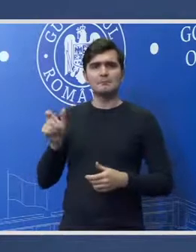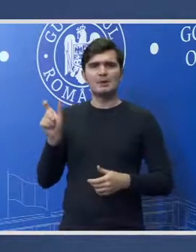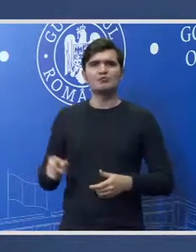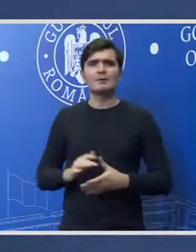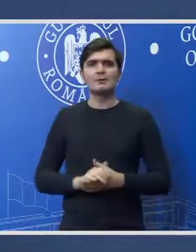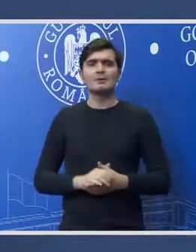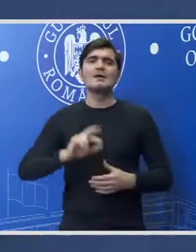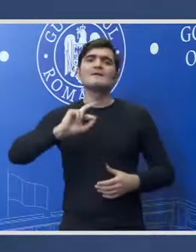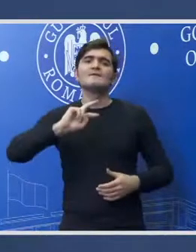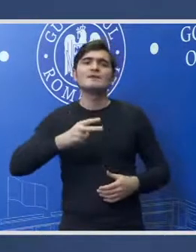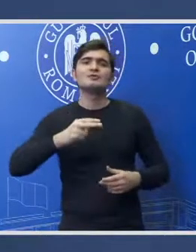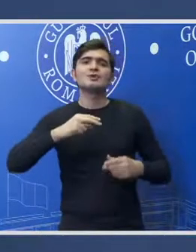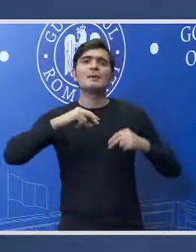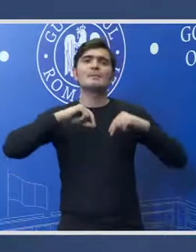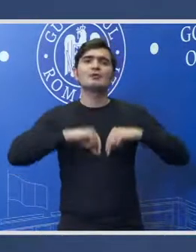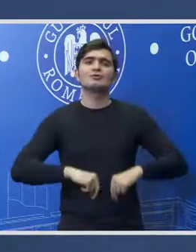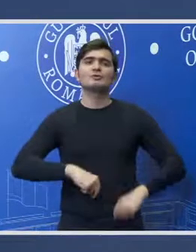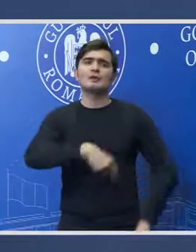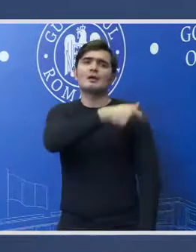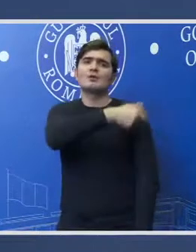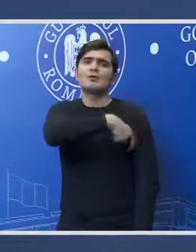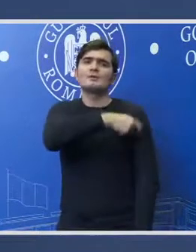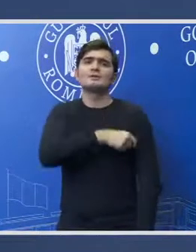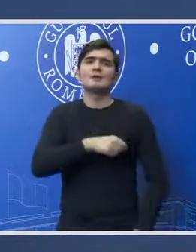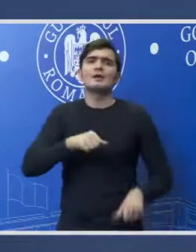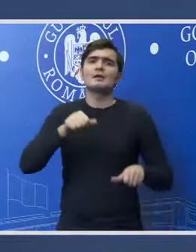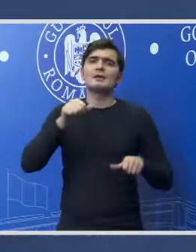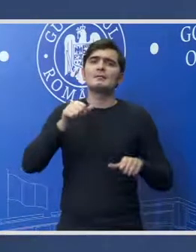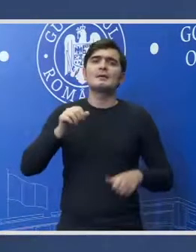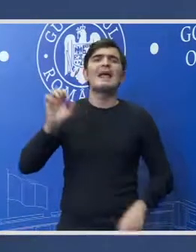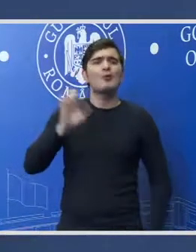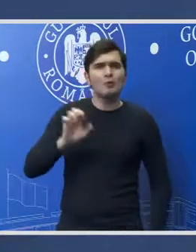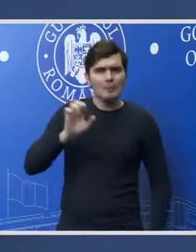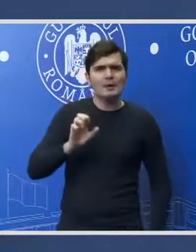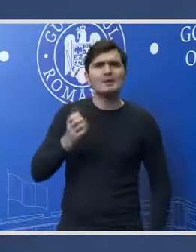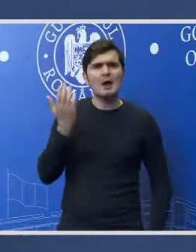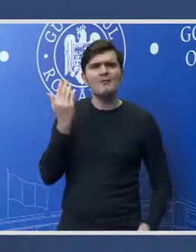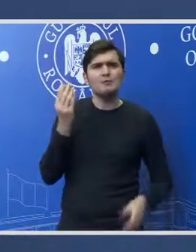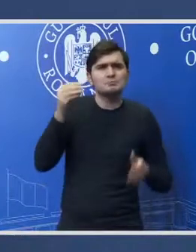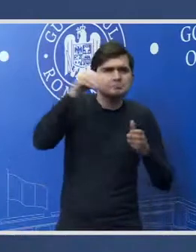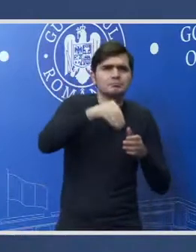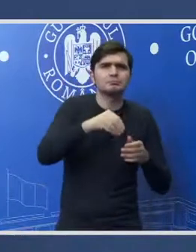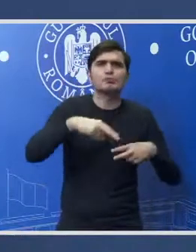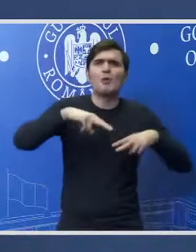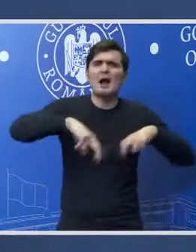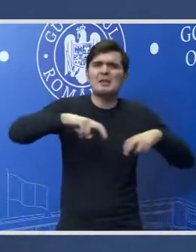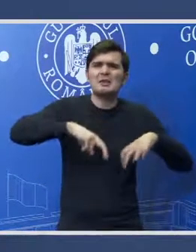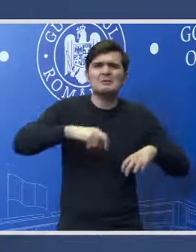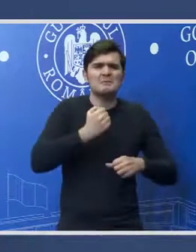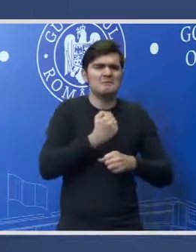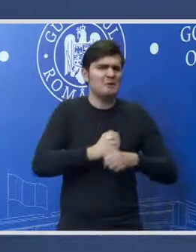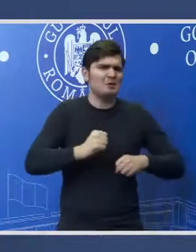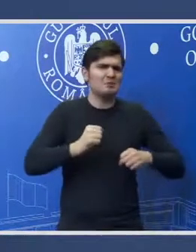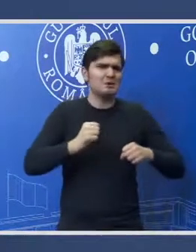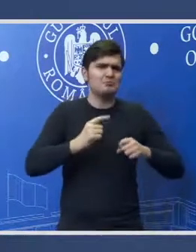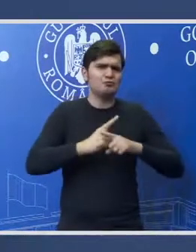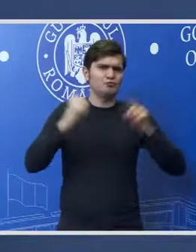vicepreședintele comisiei europene a fost supus unei anchete foarte ciudate la acel moment